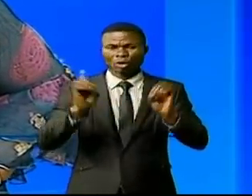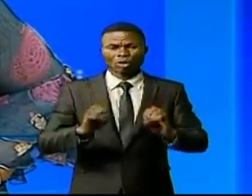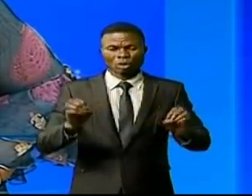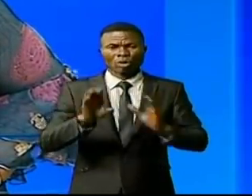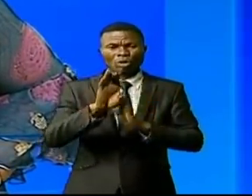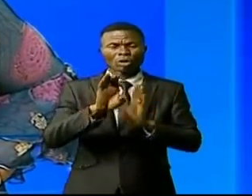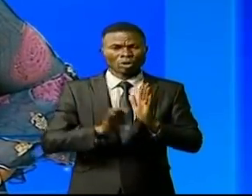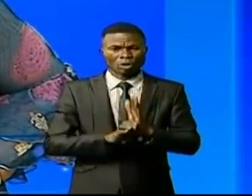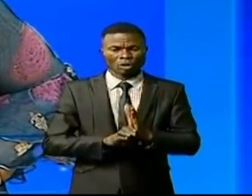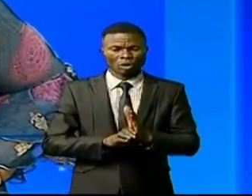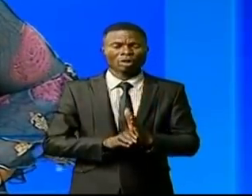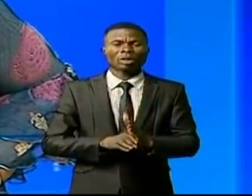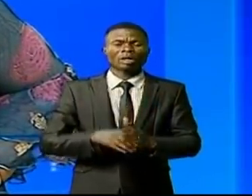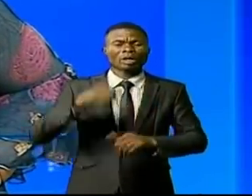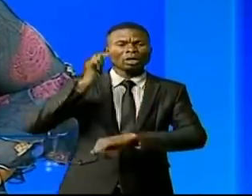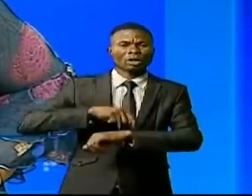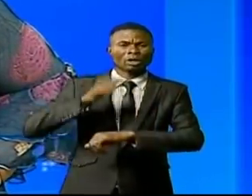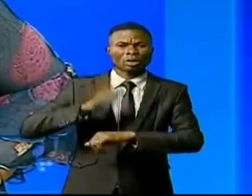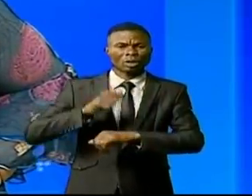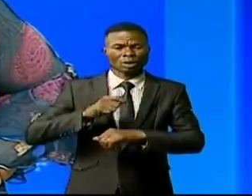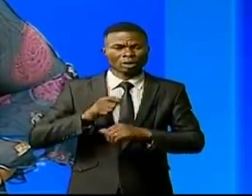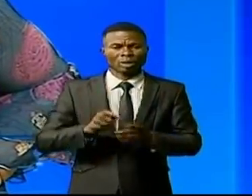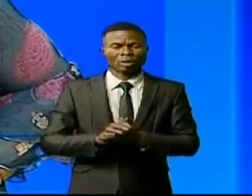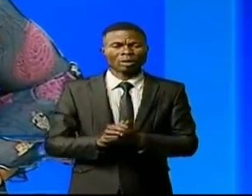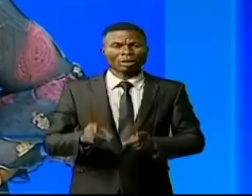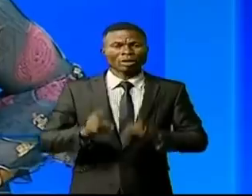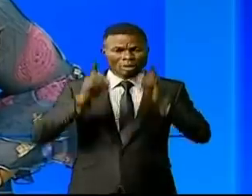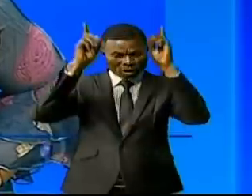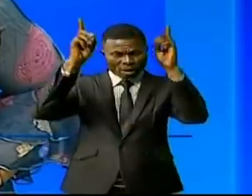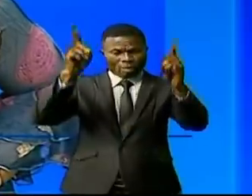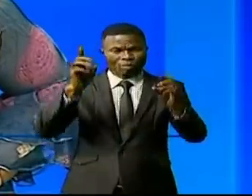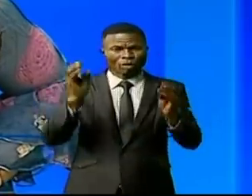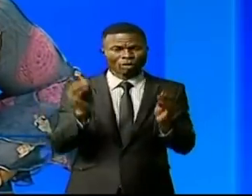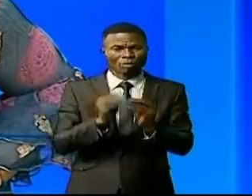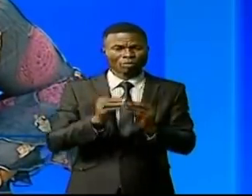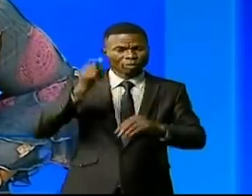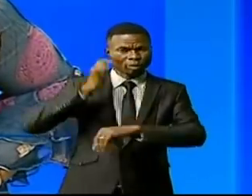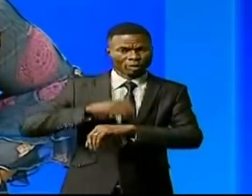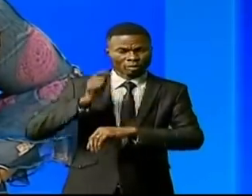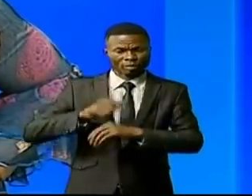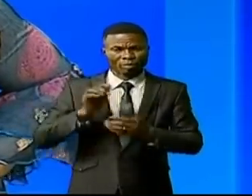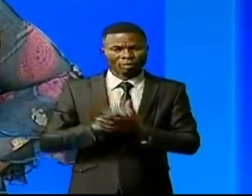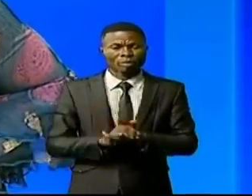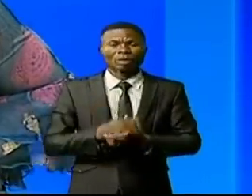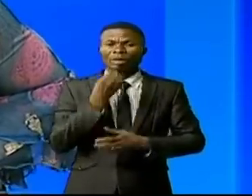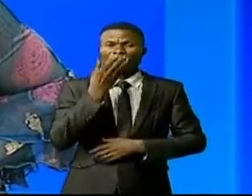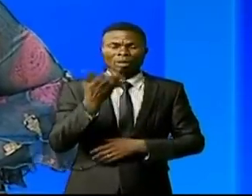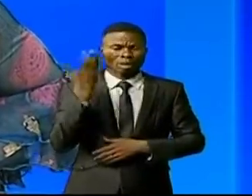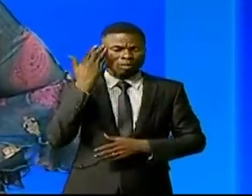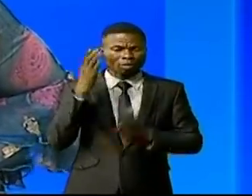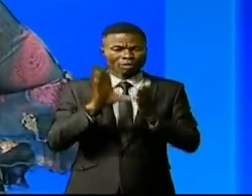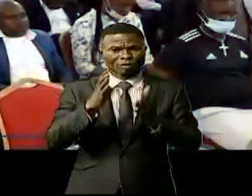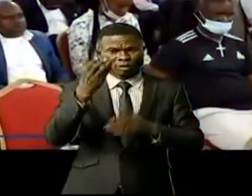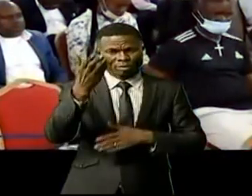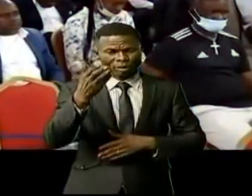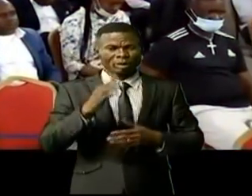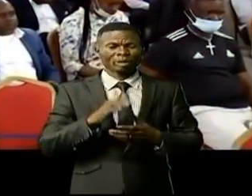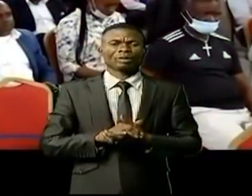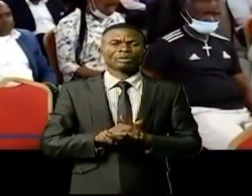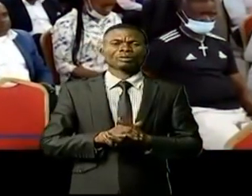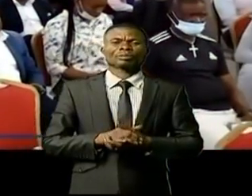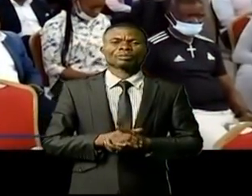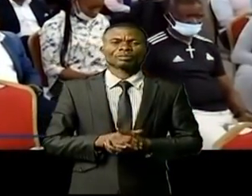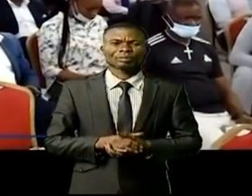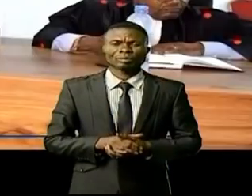cour a rejeté et a décrété la surséance du procès. Les détails avec Joël Makella. Le